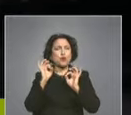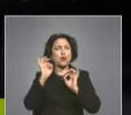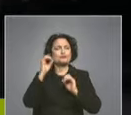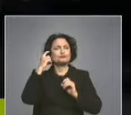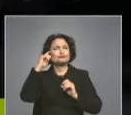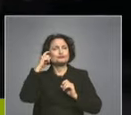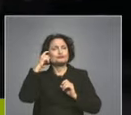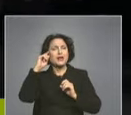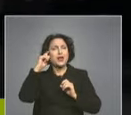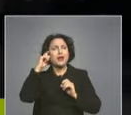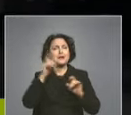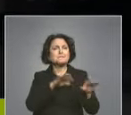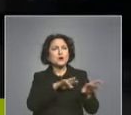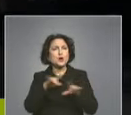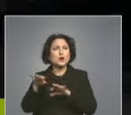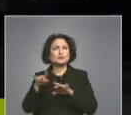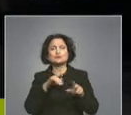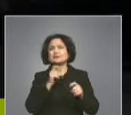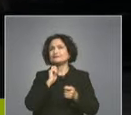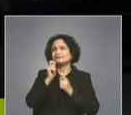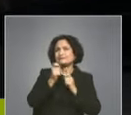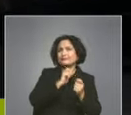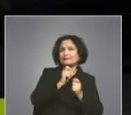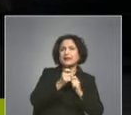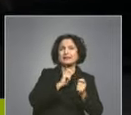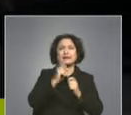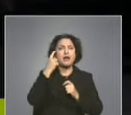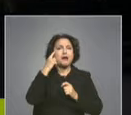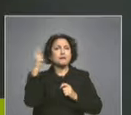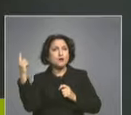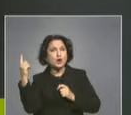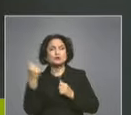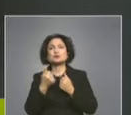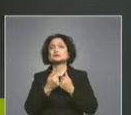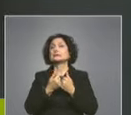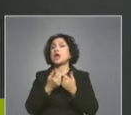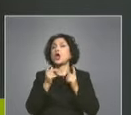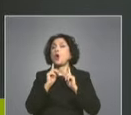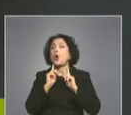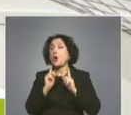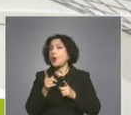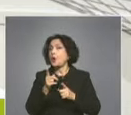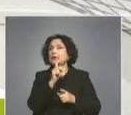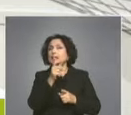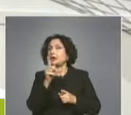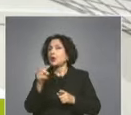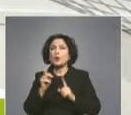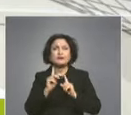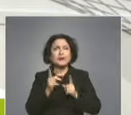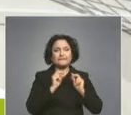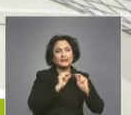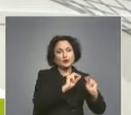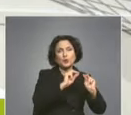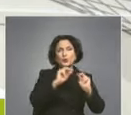Да, в някаква доста голяма степен, реално, те нямат дигитално-медиина грамотност. Кой трябва да ги научи? Господин Георгиев, кой